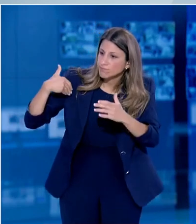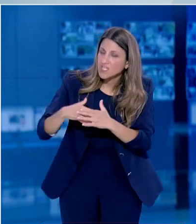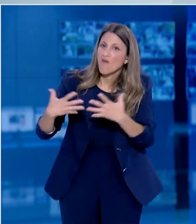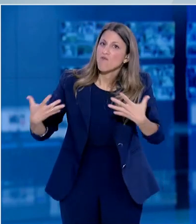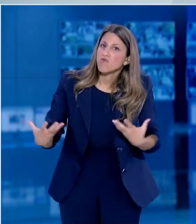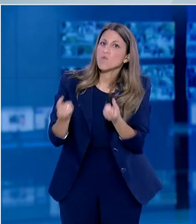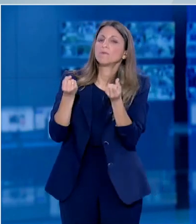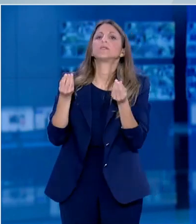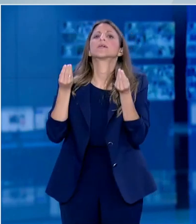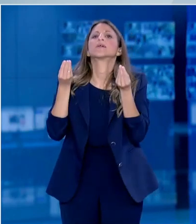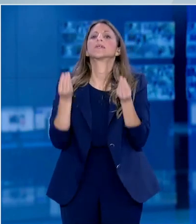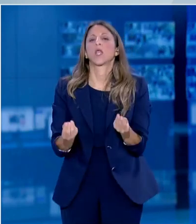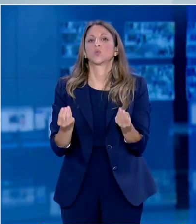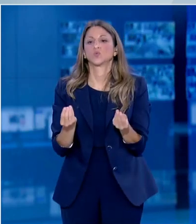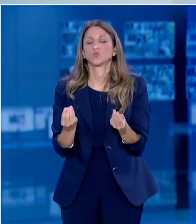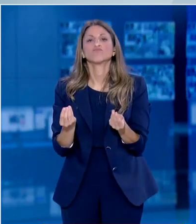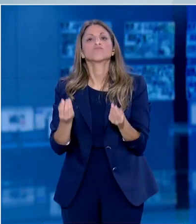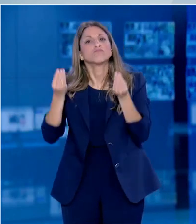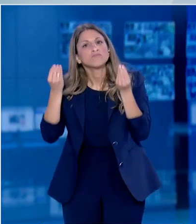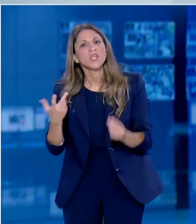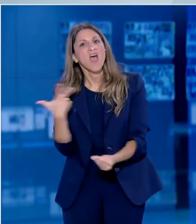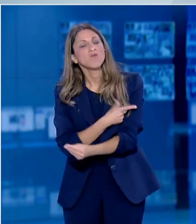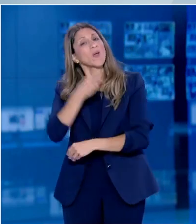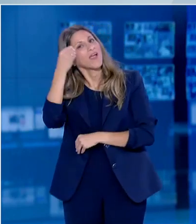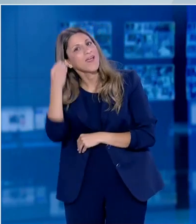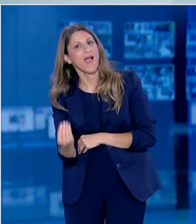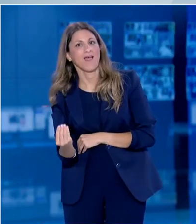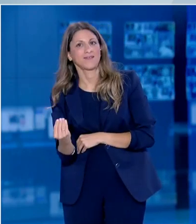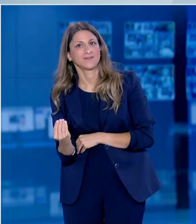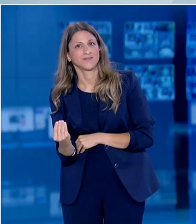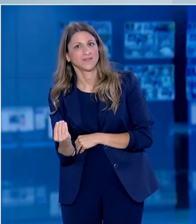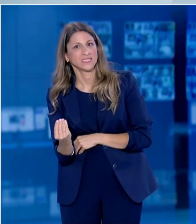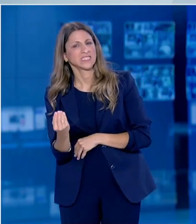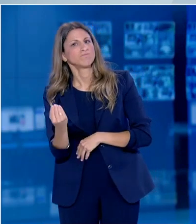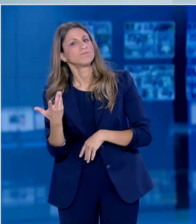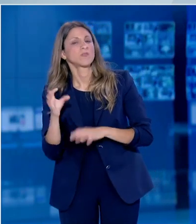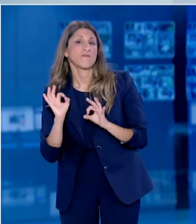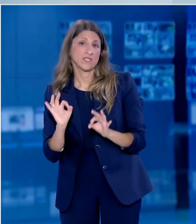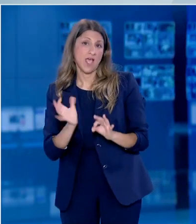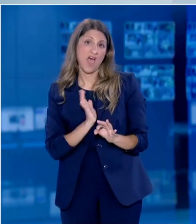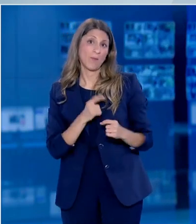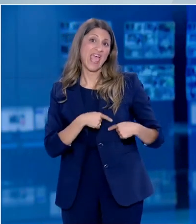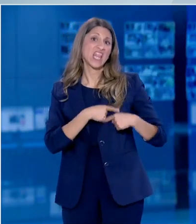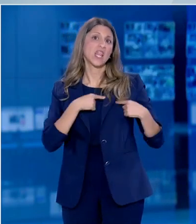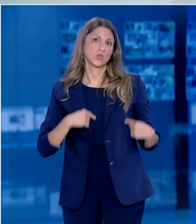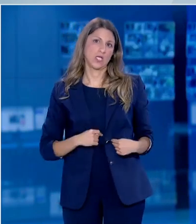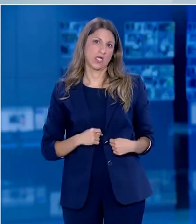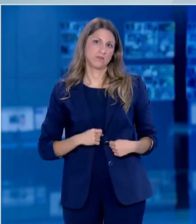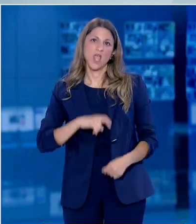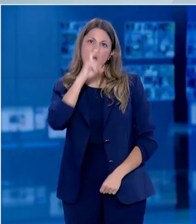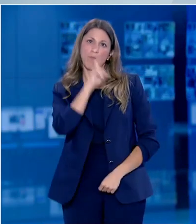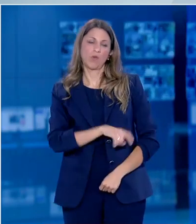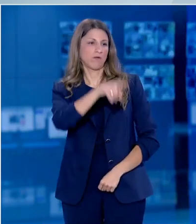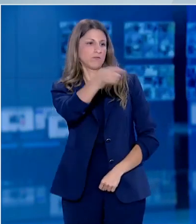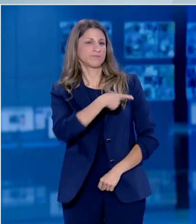και καλύτερα και ασφαλέστερα αποτελεσματικά εμβόλια τα οποία βέβαια εθελοντικά θα τα πάρουν οι άνθρωποι. Δεν θα υποχρεώσει κανένα με το